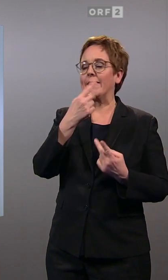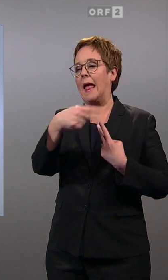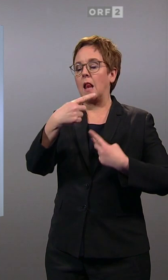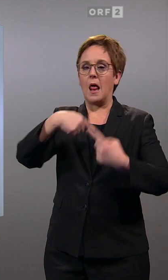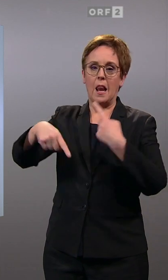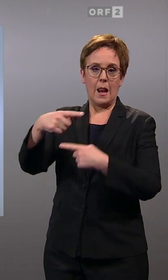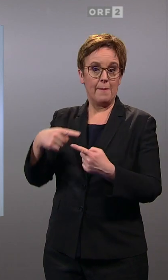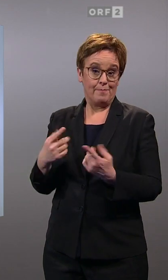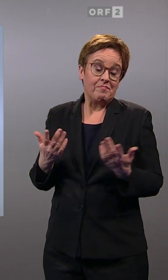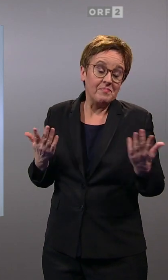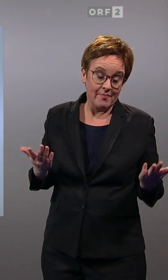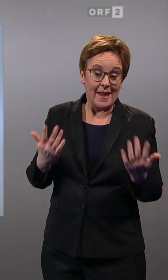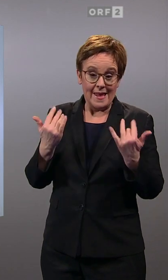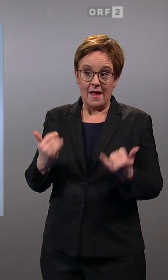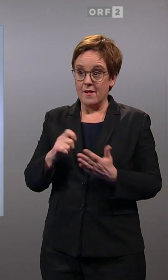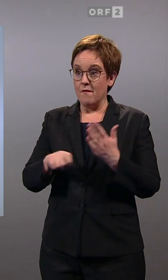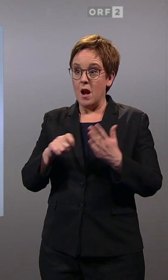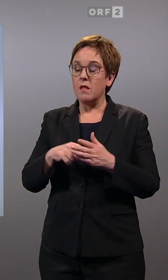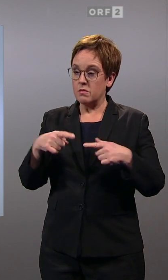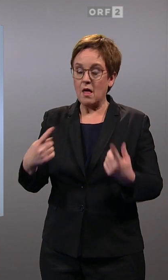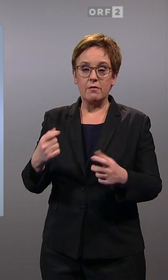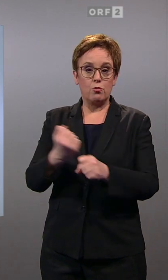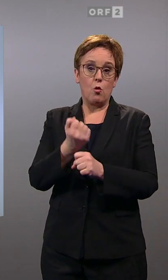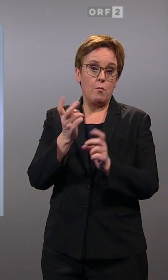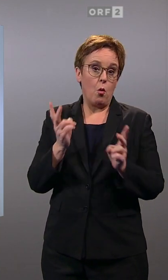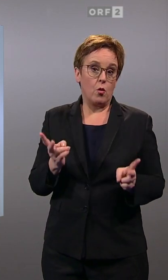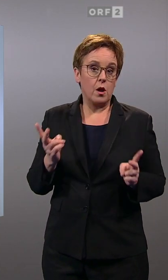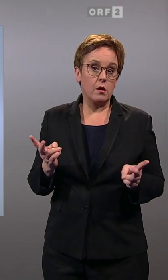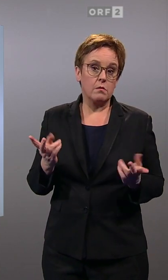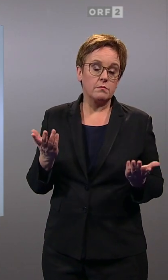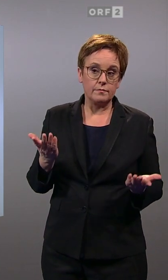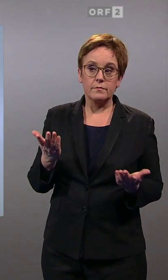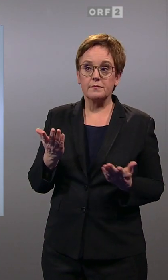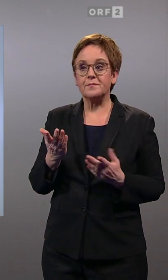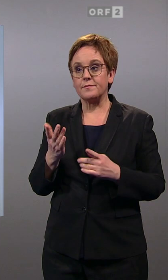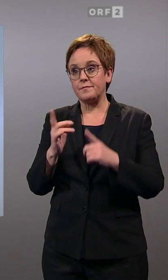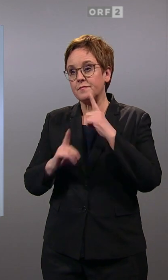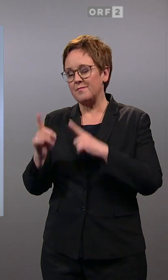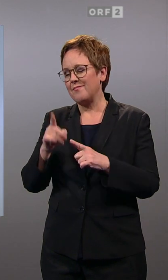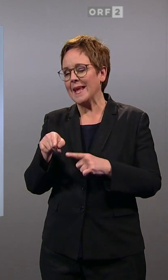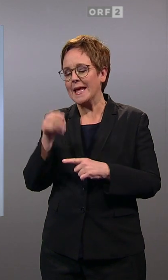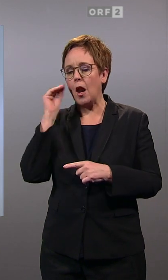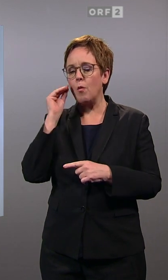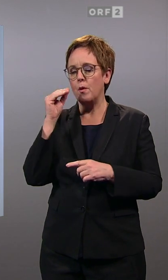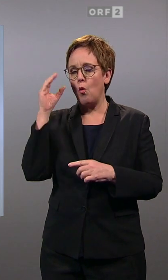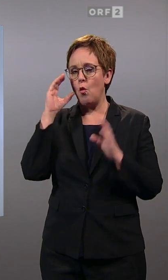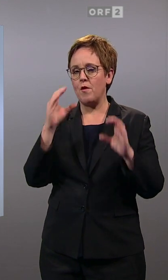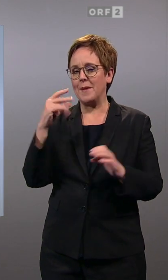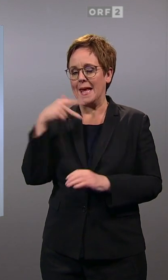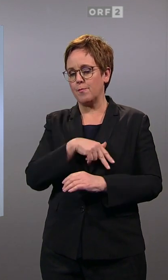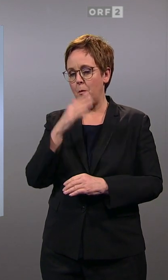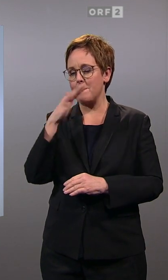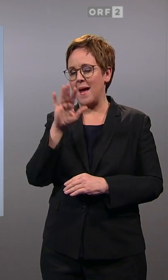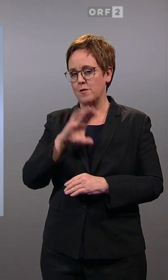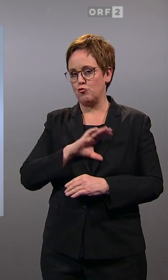ist, auch jetzt bei dieser Wahl, ist dann plötzlich möglich. Halte ich übrigens für eine der wahrscheinlichsten Varianten, ÖVP, SPÖ. Das